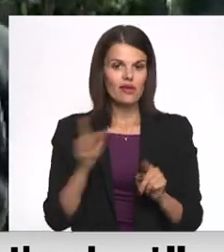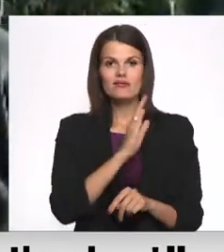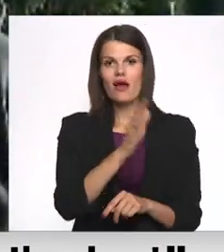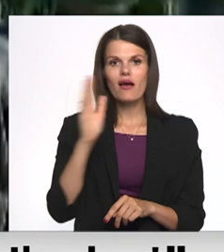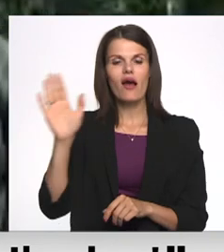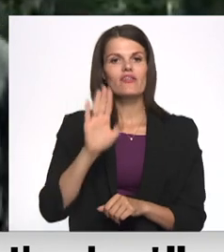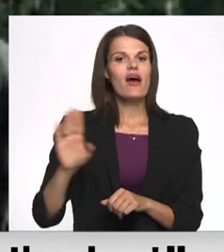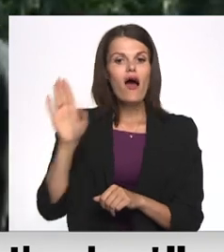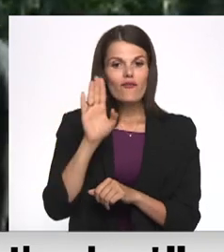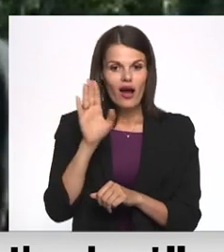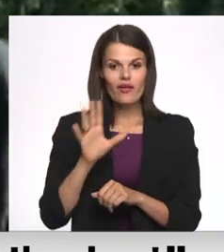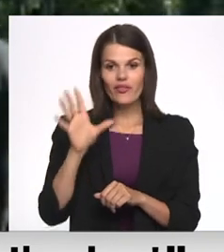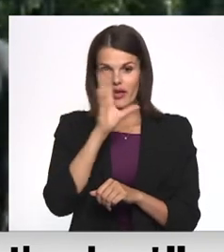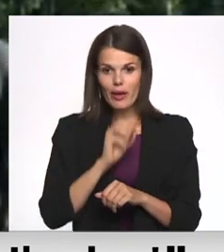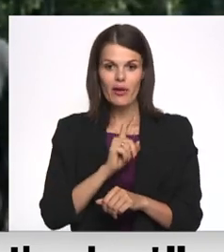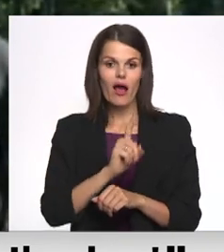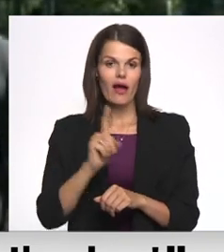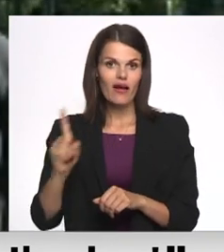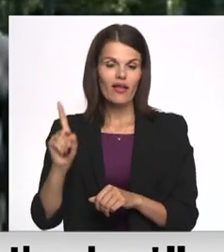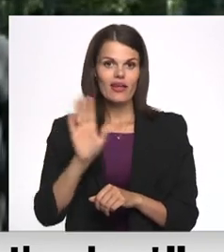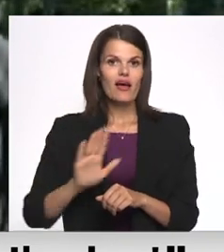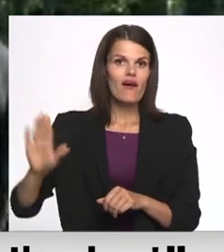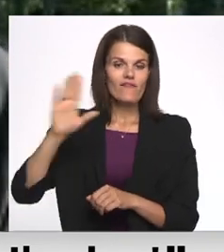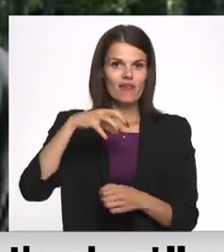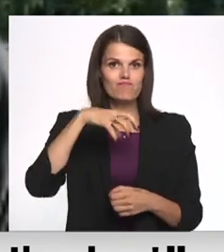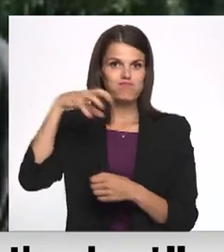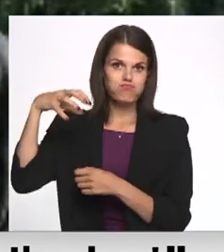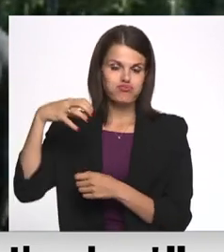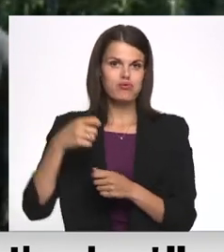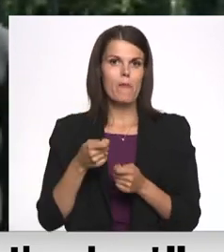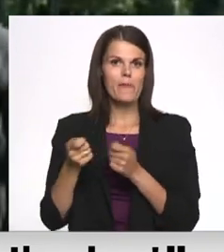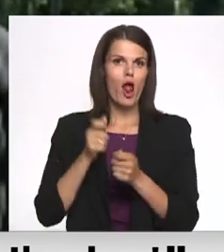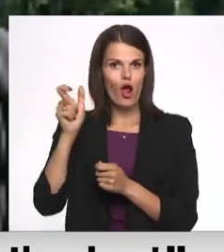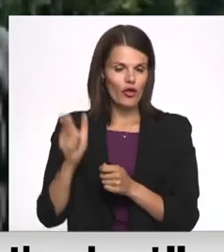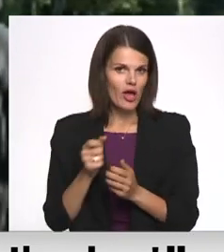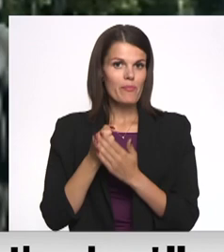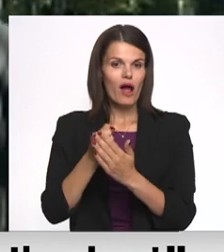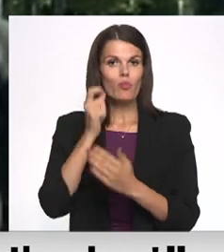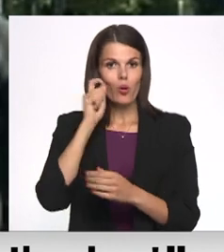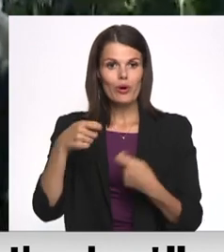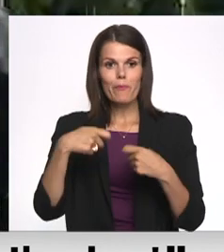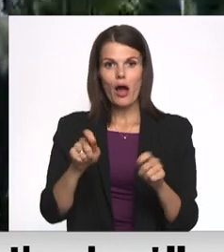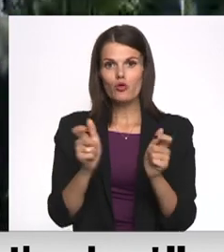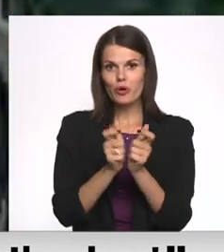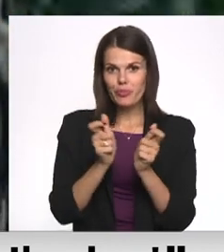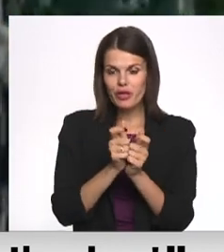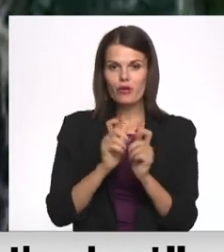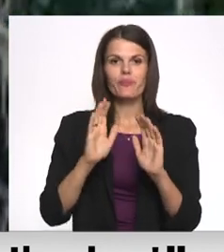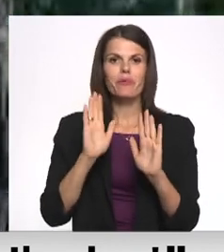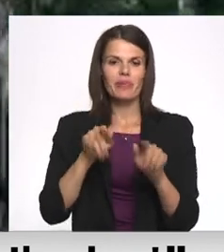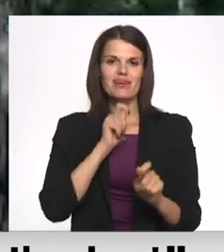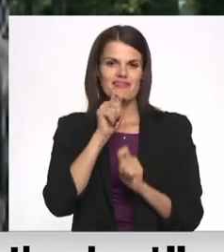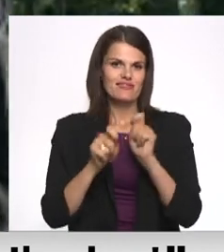valstī ir iespēja katras valstis gaisa balonu pilotiem atbalstīt Ukrainu un pārdodot biļetes vai par